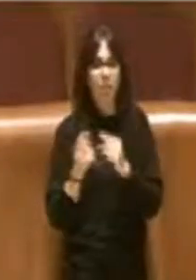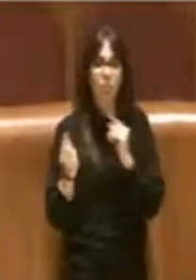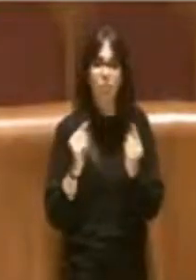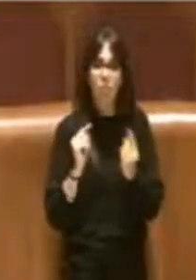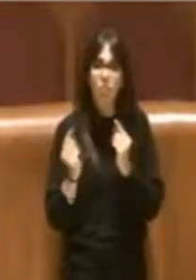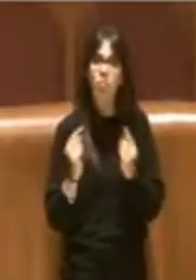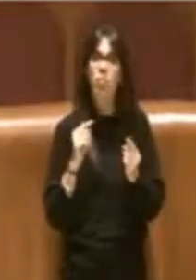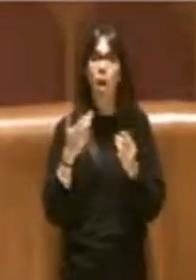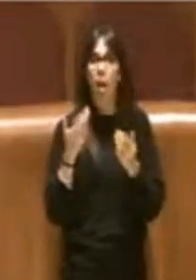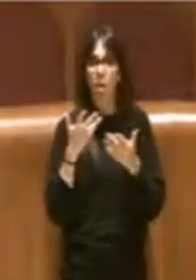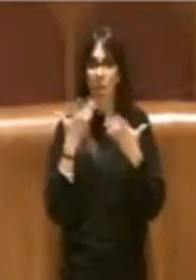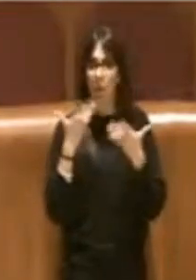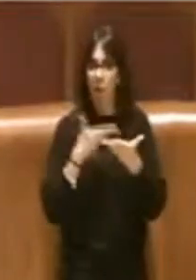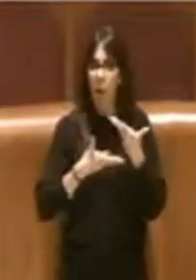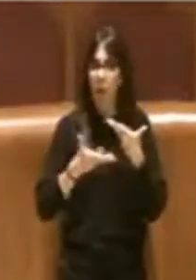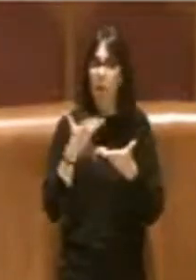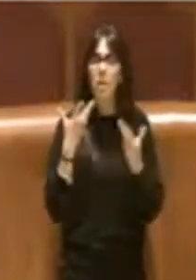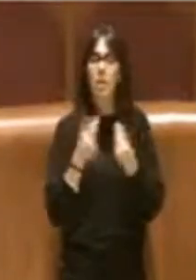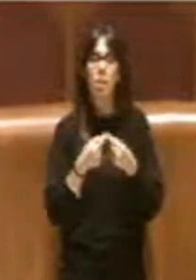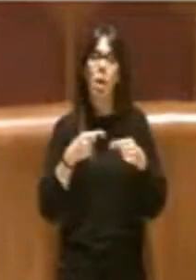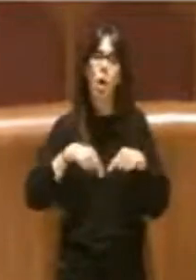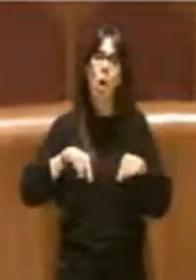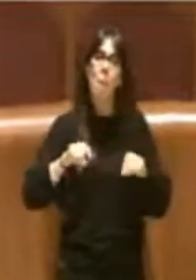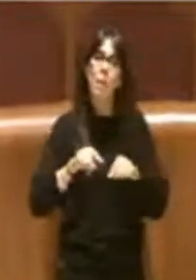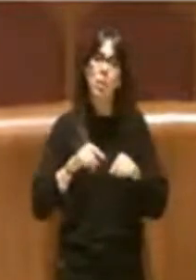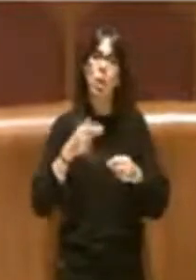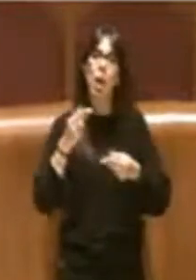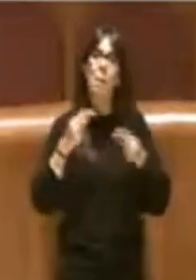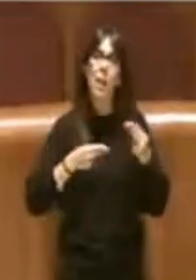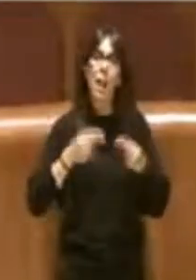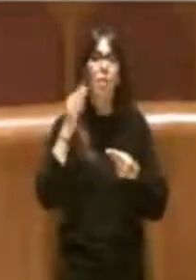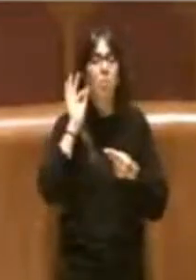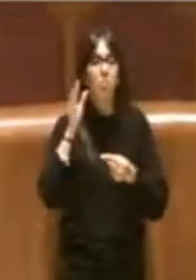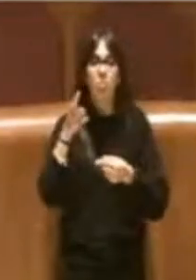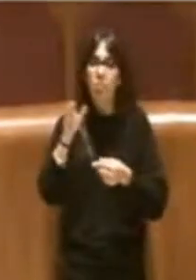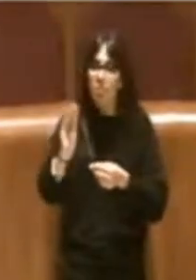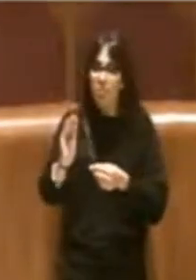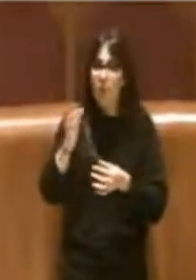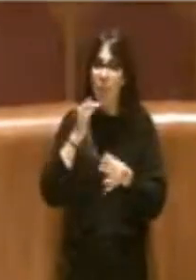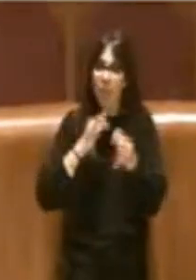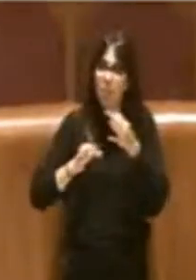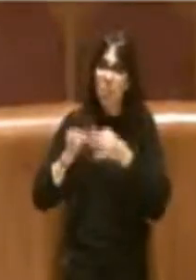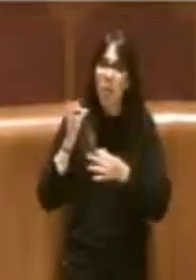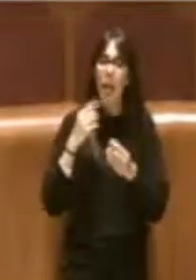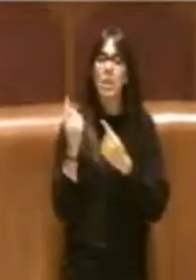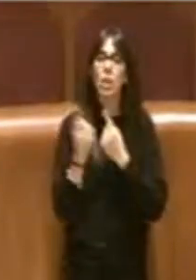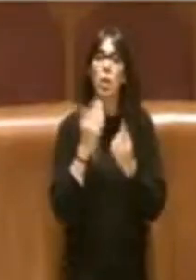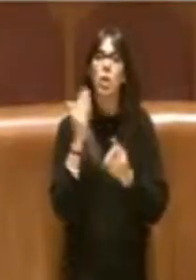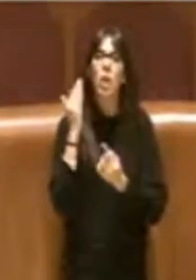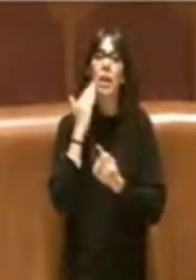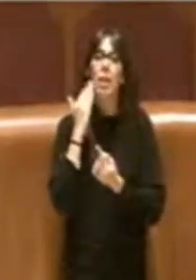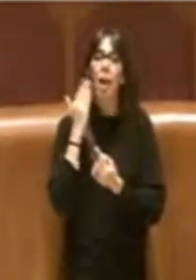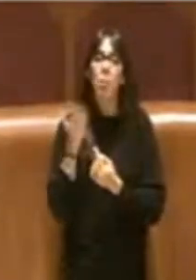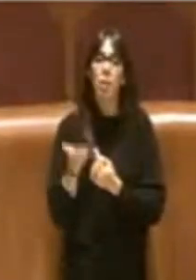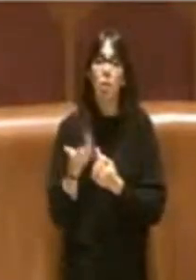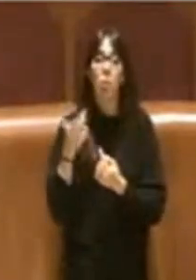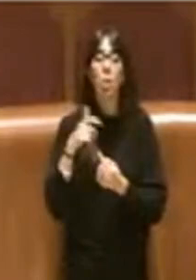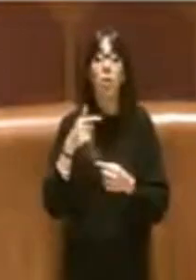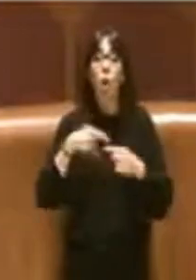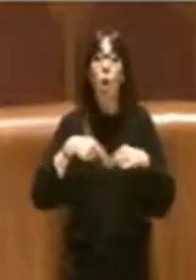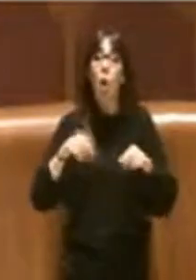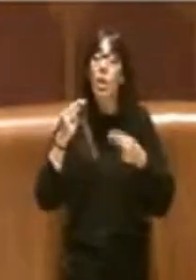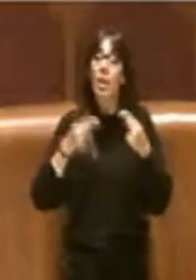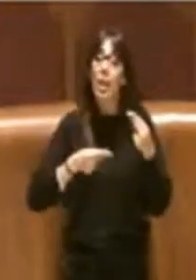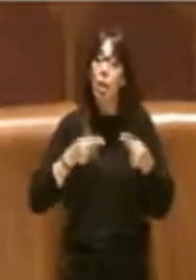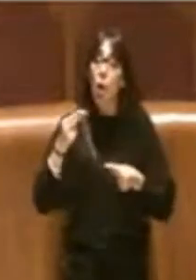Commissione Bilancio per parlare di debito commissariale, per farci spiegare, perché da quello che dice la Corte dei Conti, signori, ma